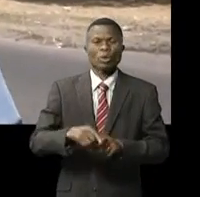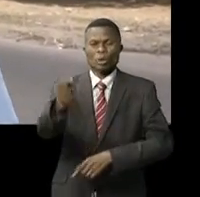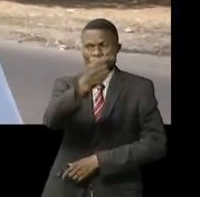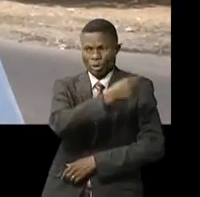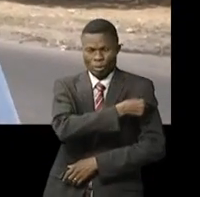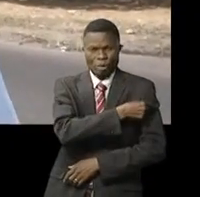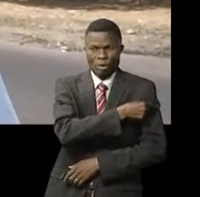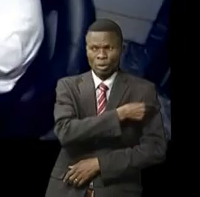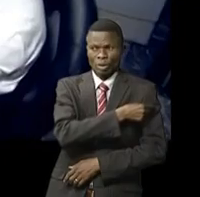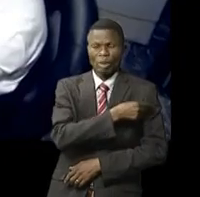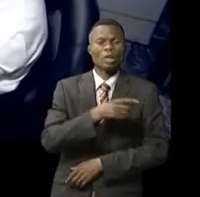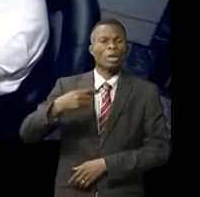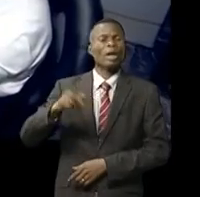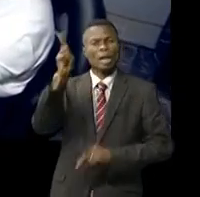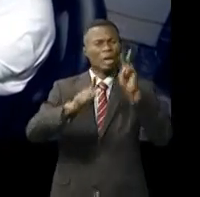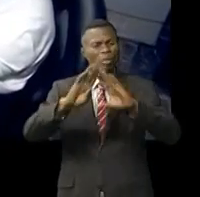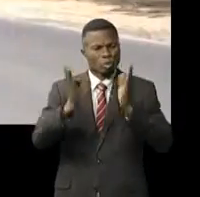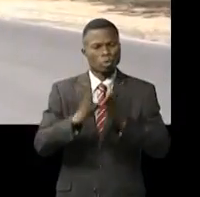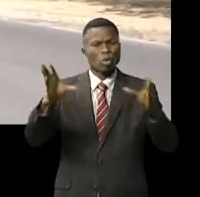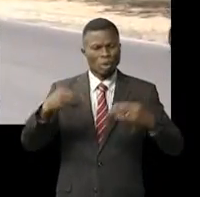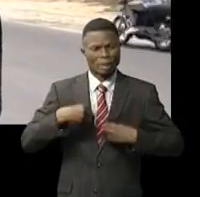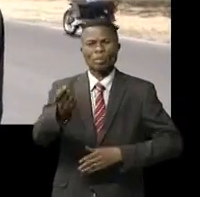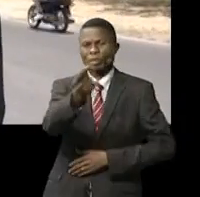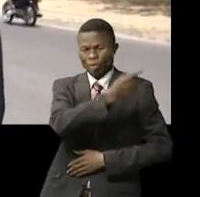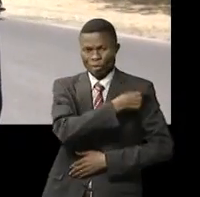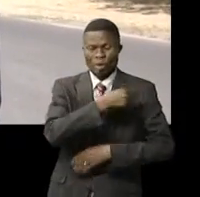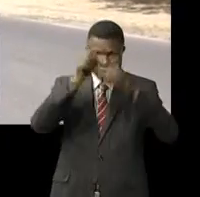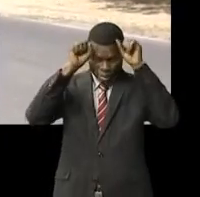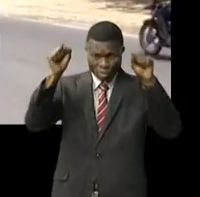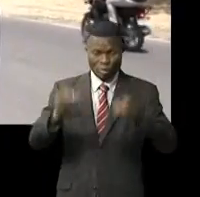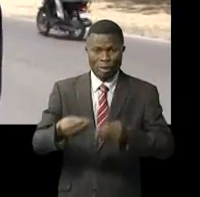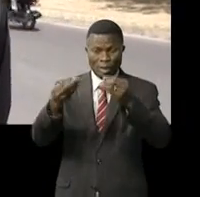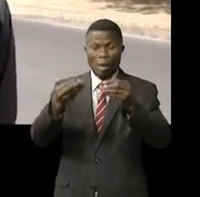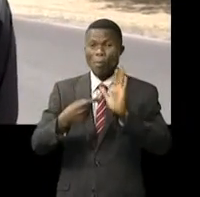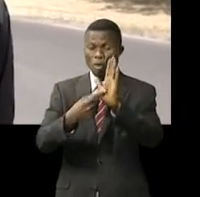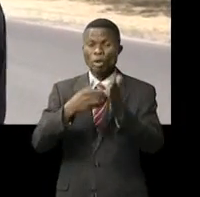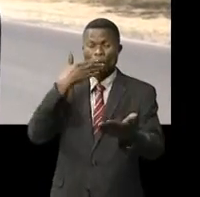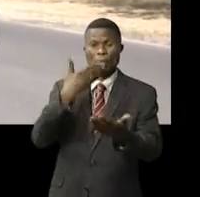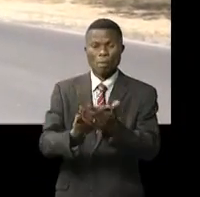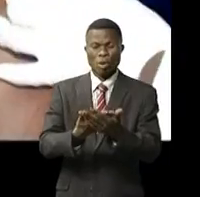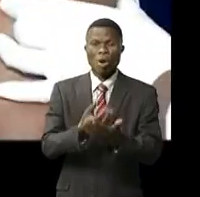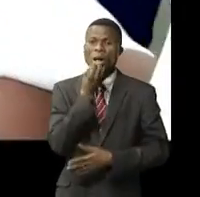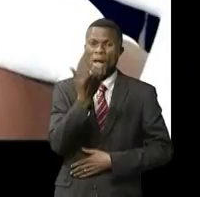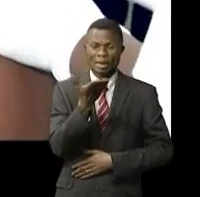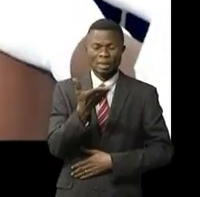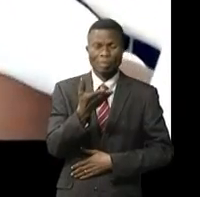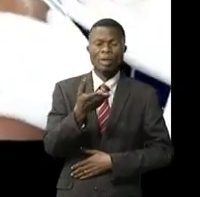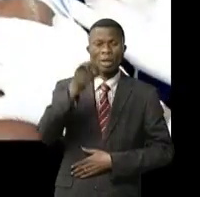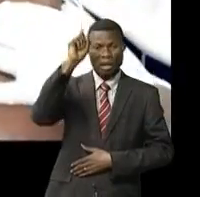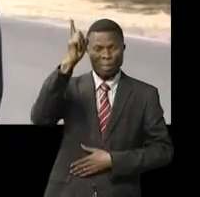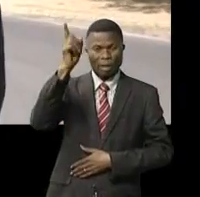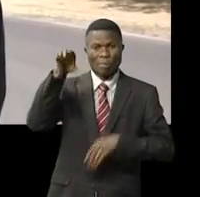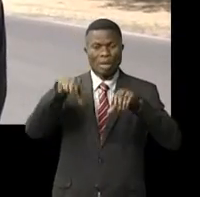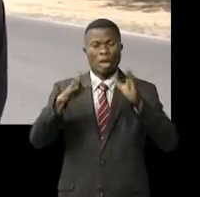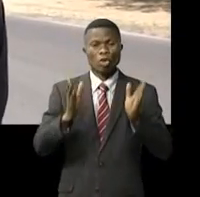Nous, les peuples, nous devons aussi prendre ça. Comme le chef de l'État vient déposer un acte comme premier citoyen, nous